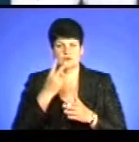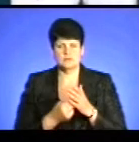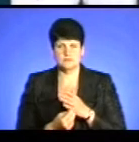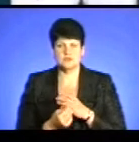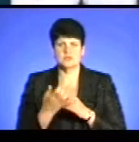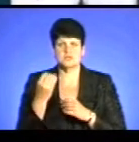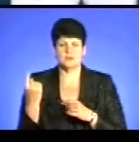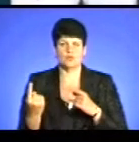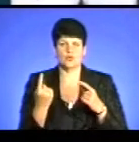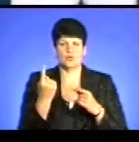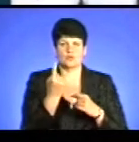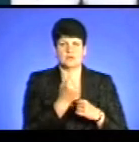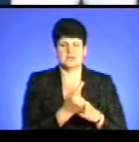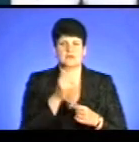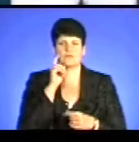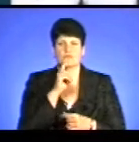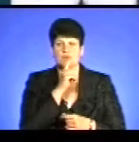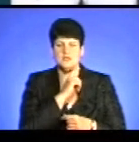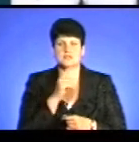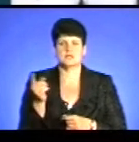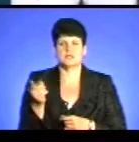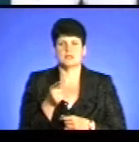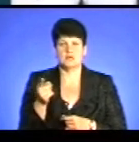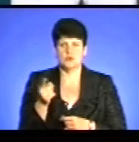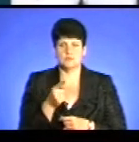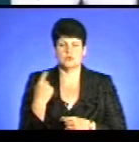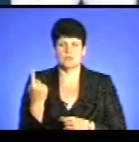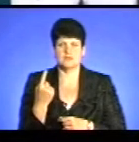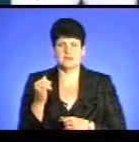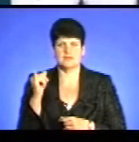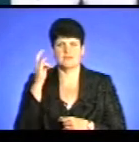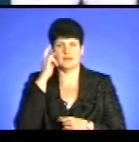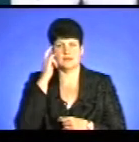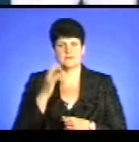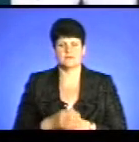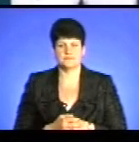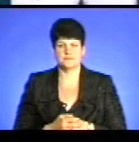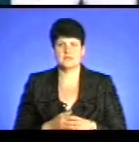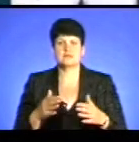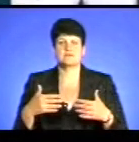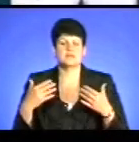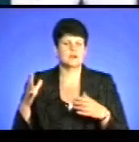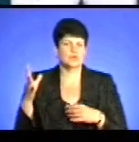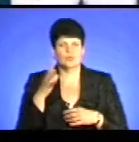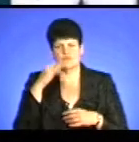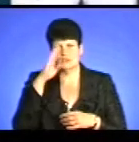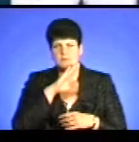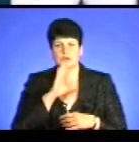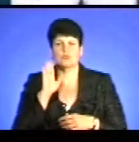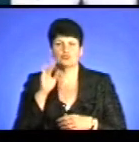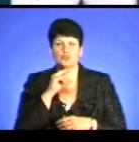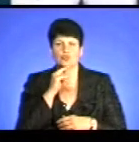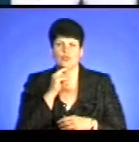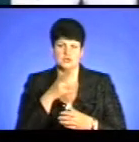по одній смерті зафіксували у Вінницькій, Тернопільській областях і в Києві. Звертаюся до всіх батьків, будьте